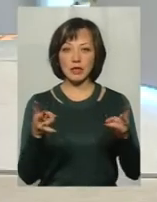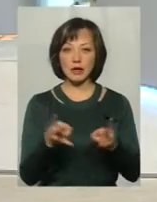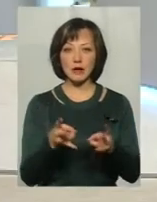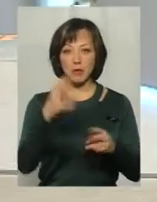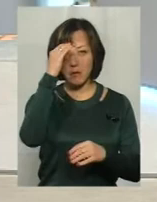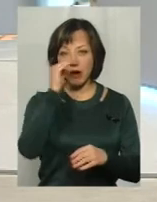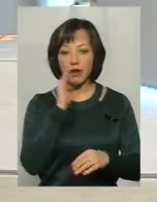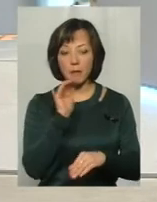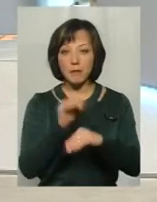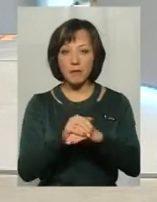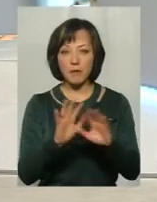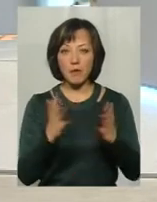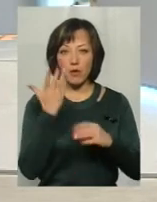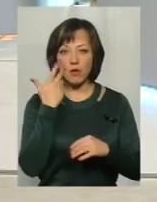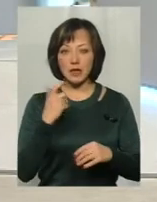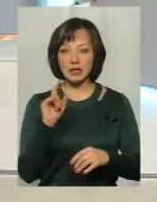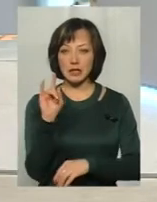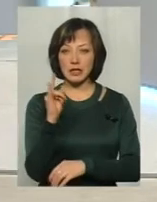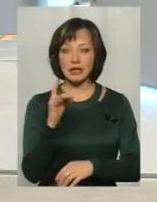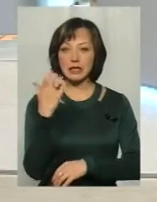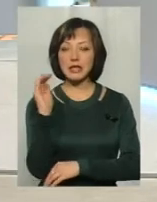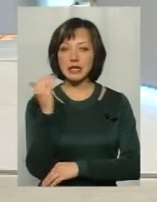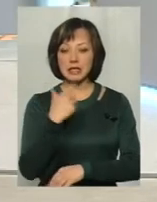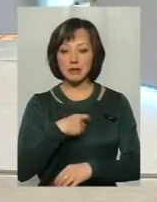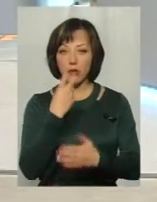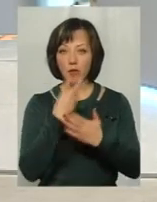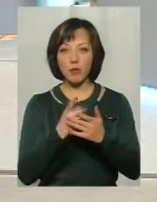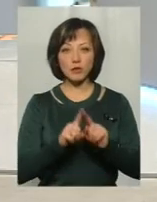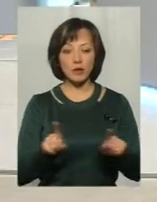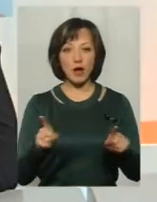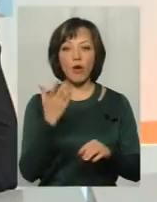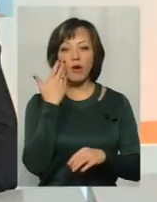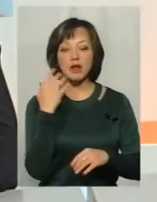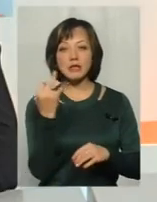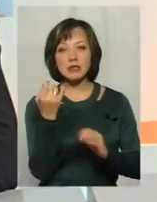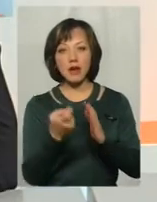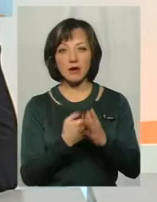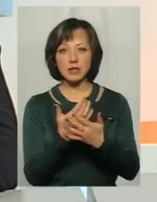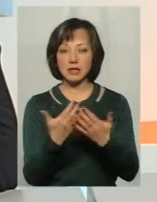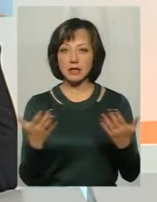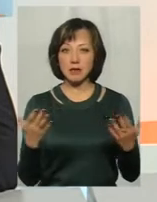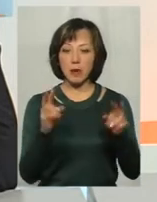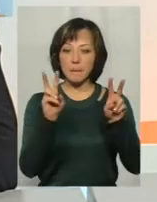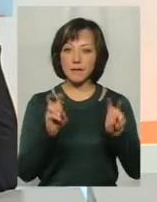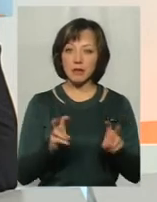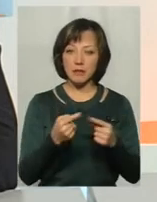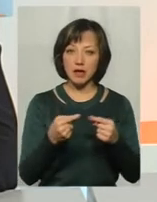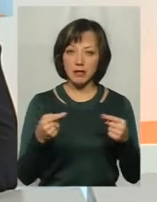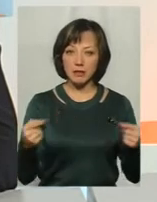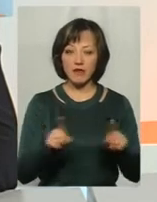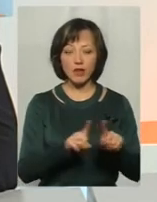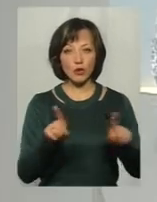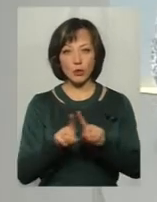вловити той момент, коли дитина це починає вправляти по-особливому. Коли вона цікавиться різними предметами, різними